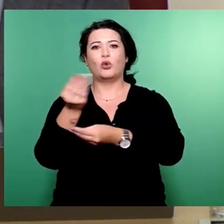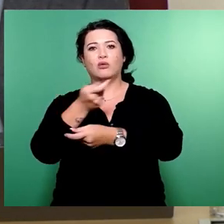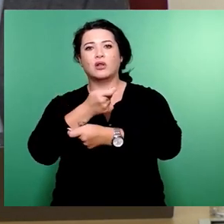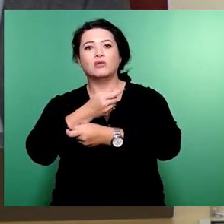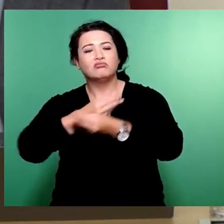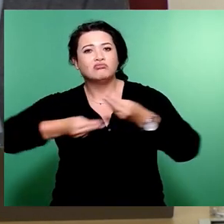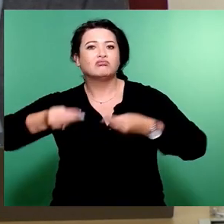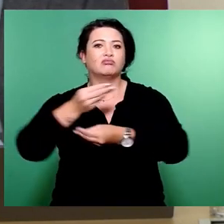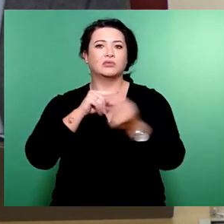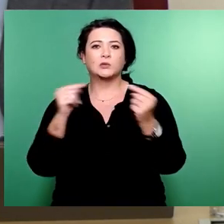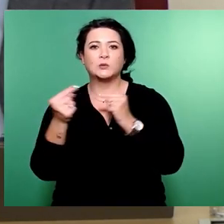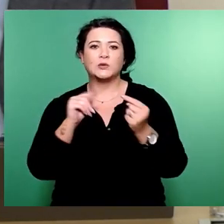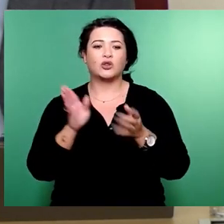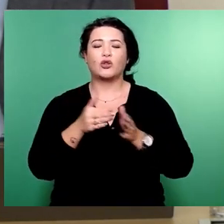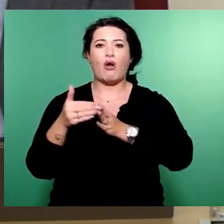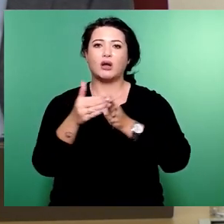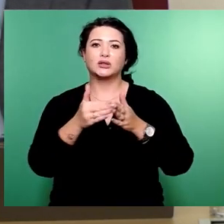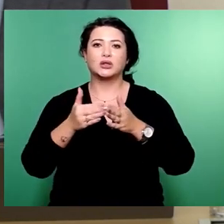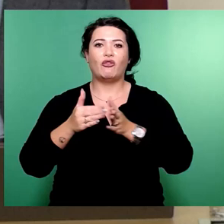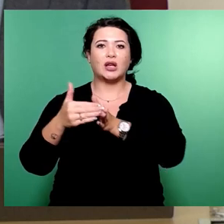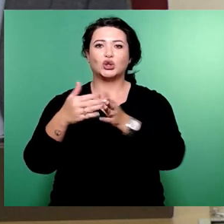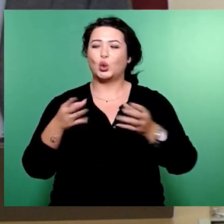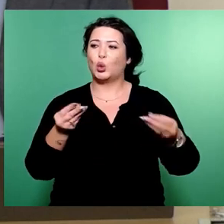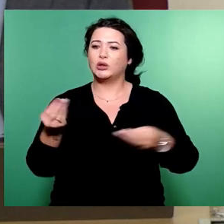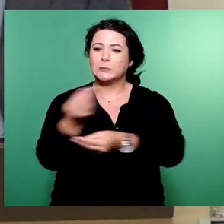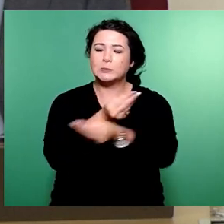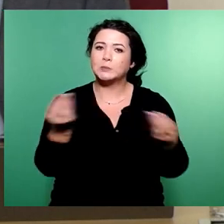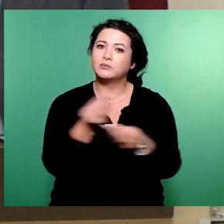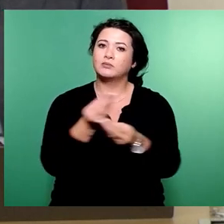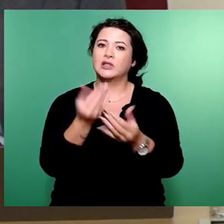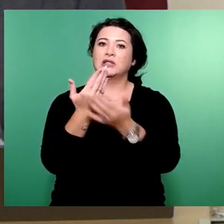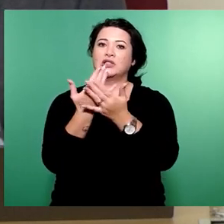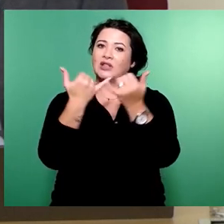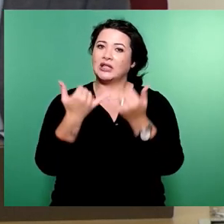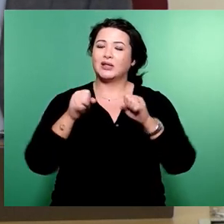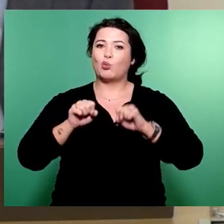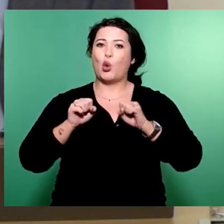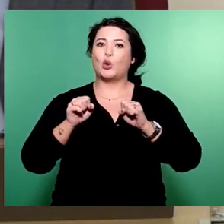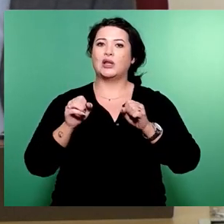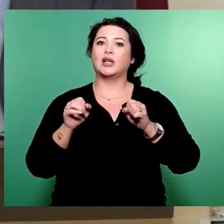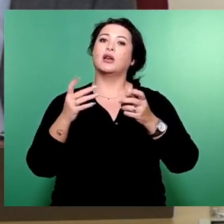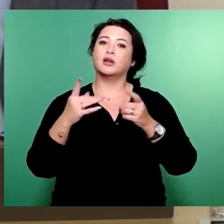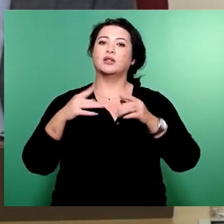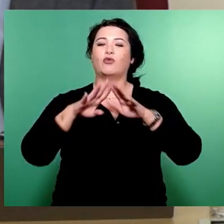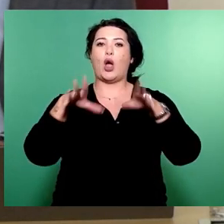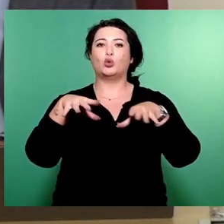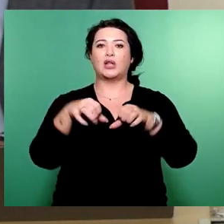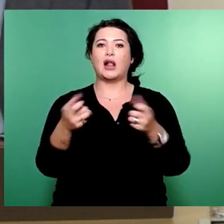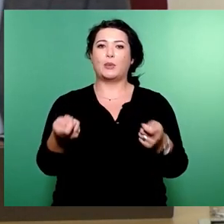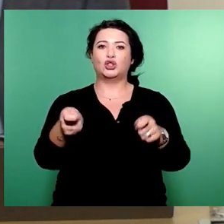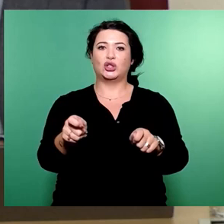den Fraktionen werden wir heute einen Haushalt für die kommenden zwei Jahre beschließen. Um diese